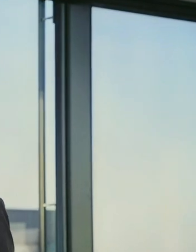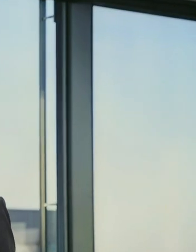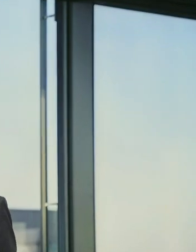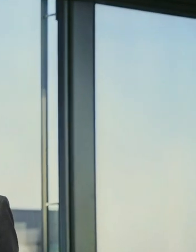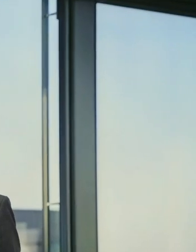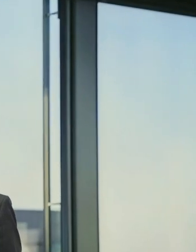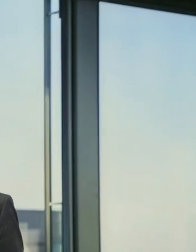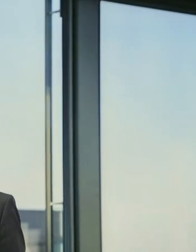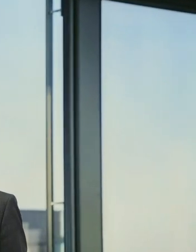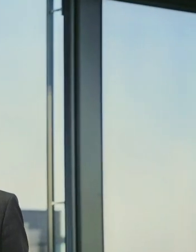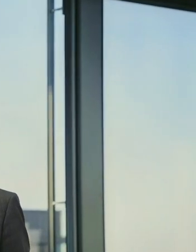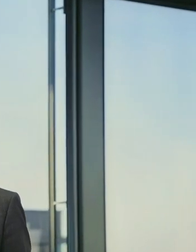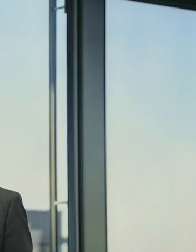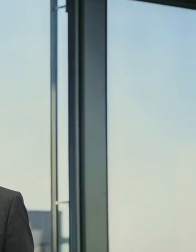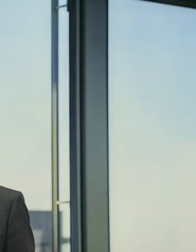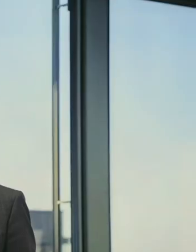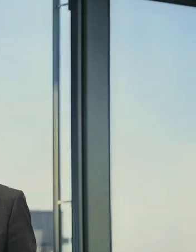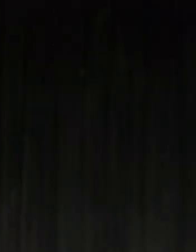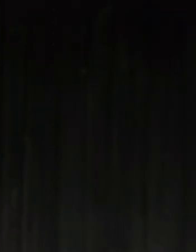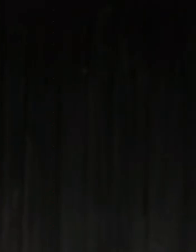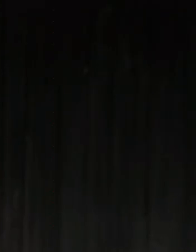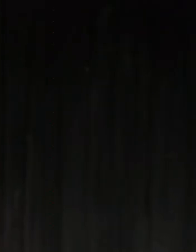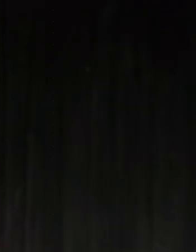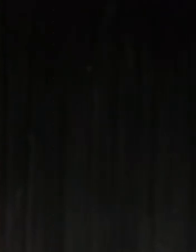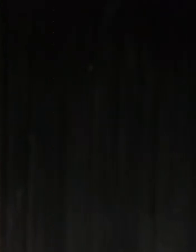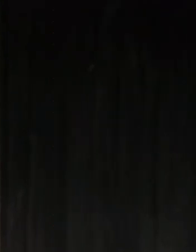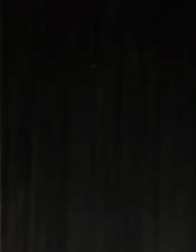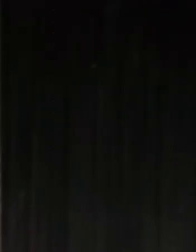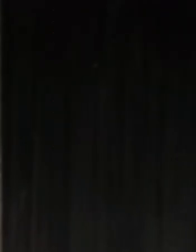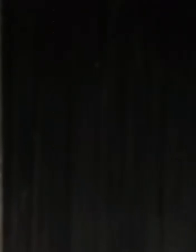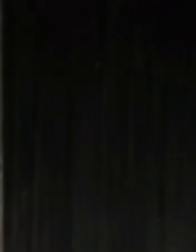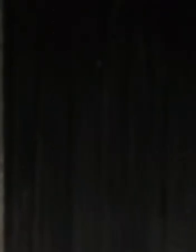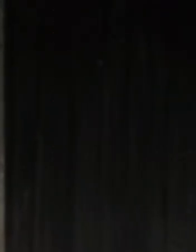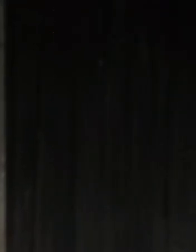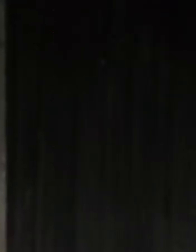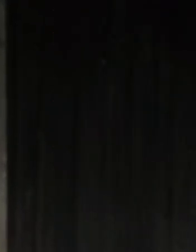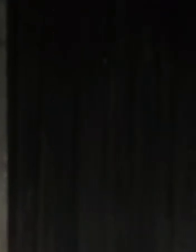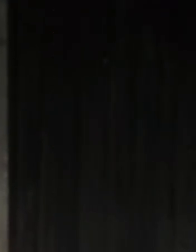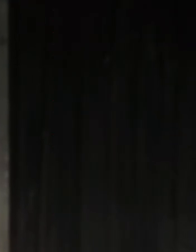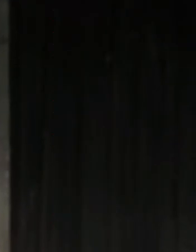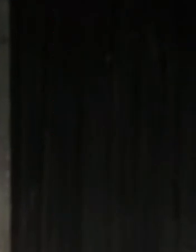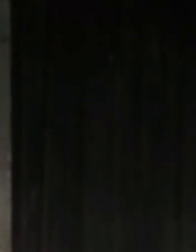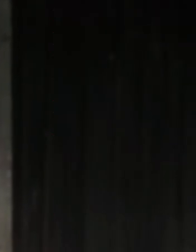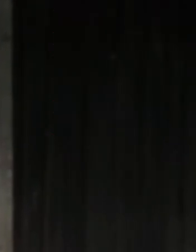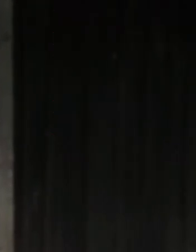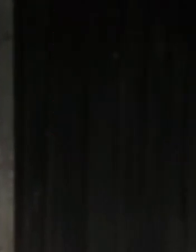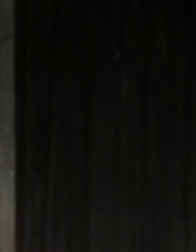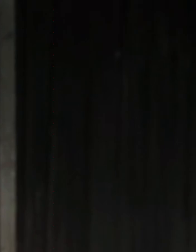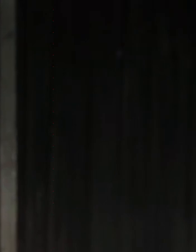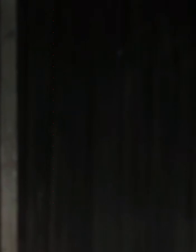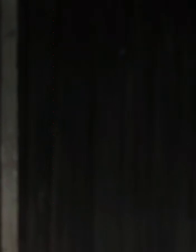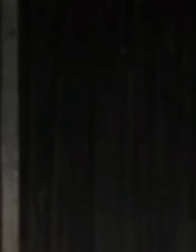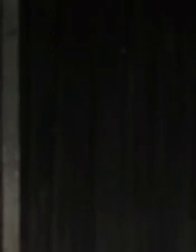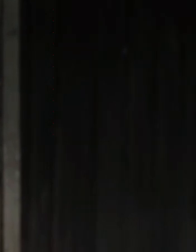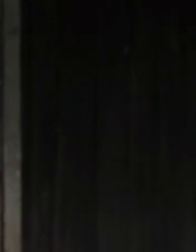Und tun das, was wichtig ist? Der Boden bebt, wenn jeder stampft, zu seinem eigenen Rhythmus tanzt und weil es einfach richtig